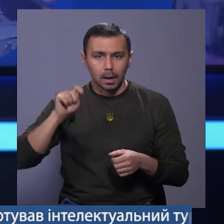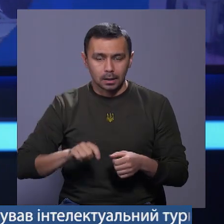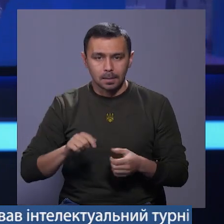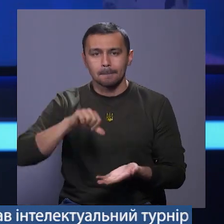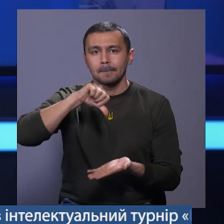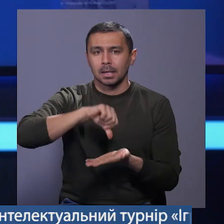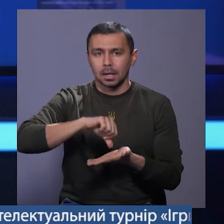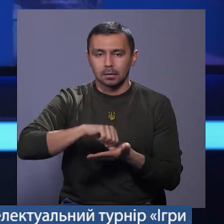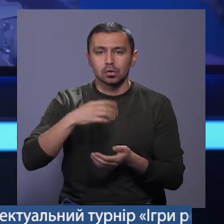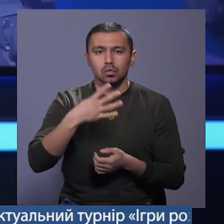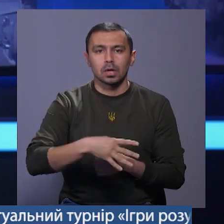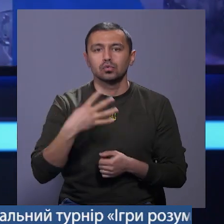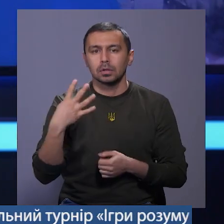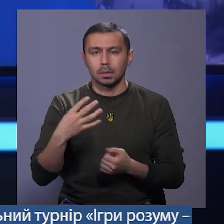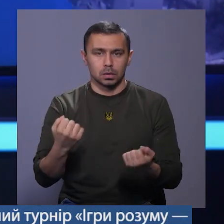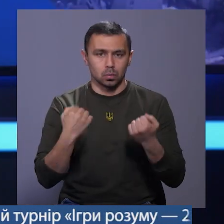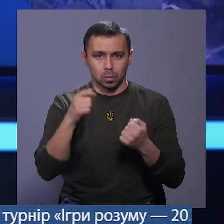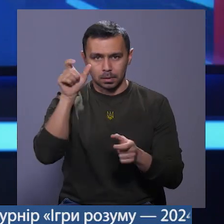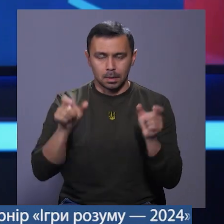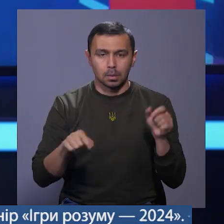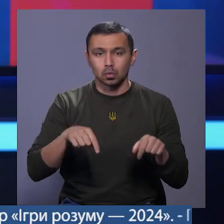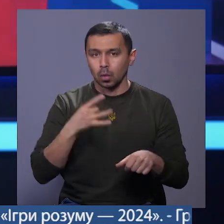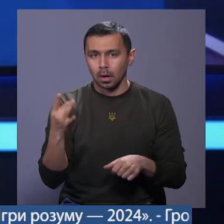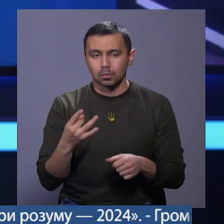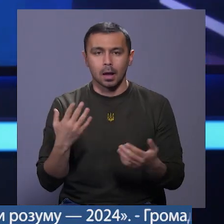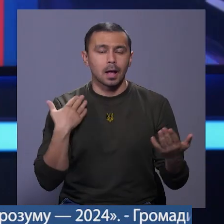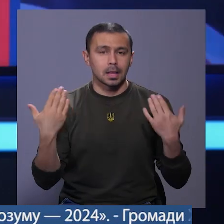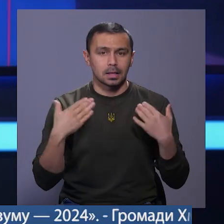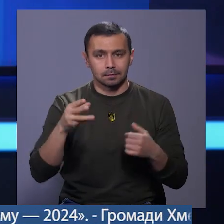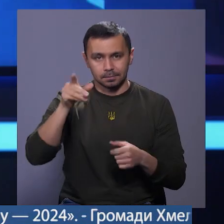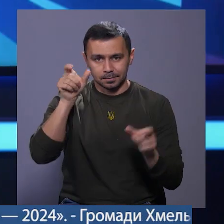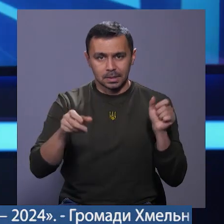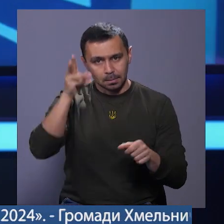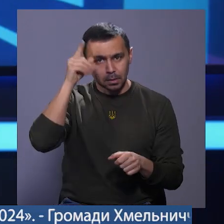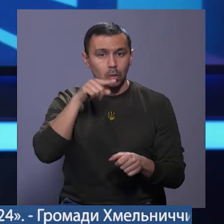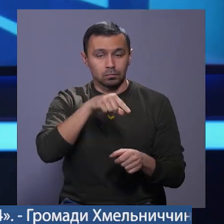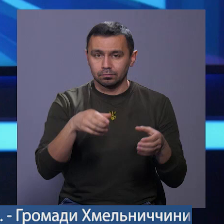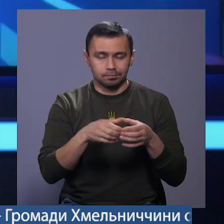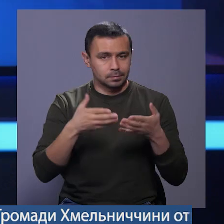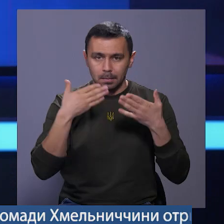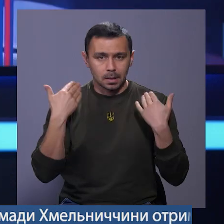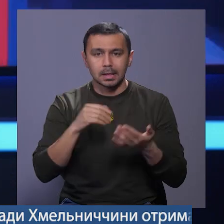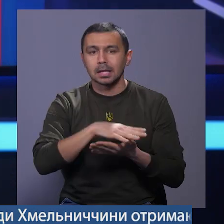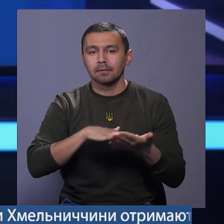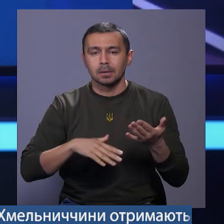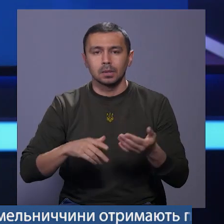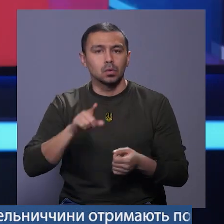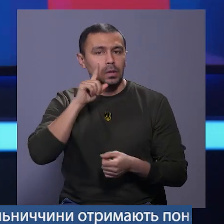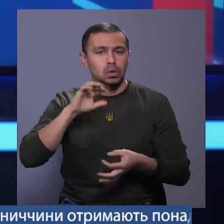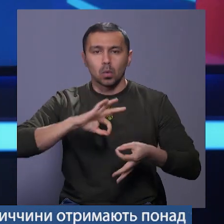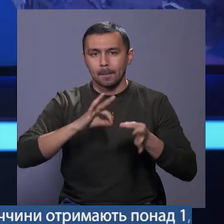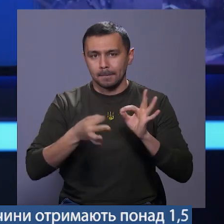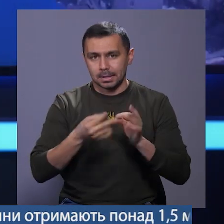представлена 44 спортсменами. Цього разу атлетів з Хмельниччини у ній немає. Триватимуть юнацькі